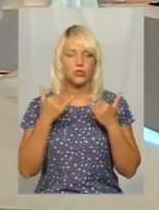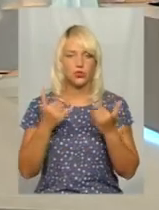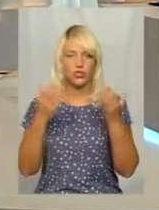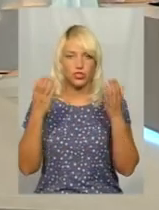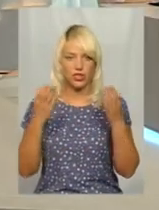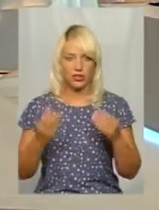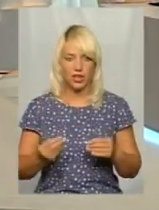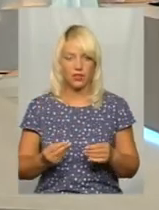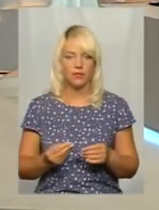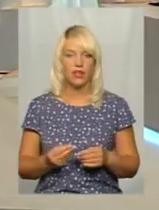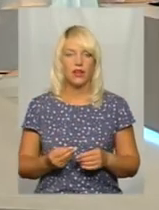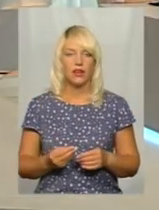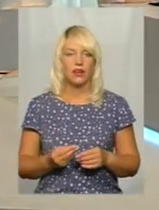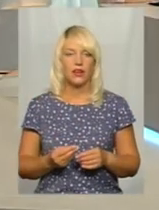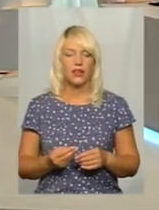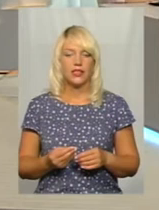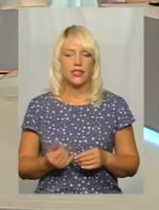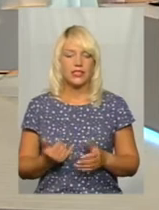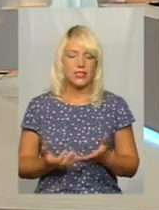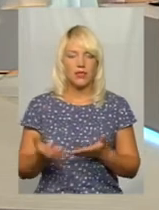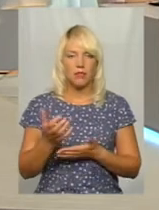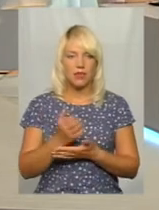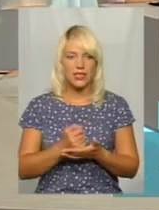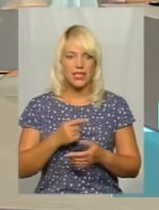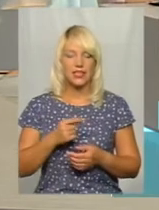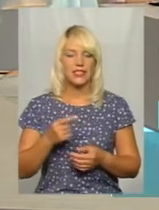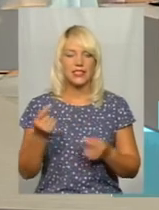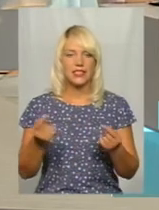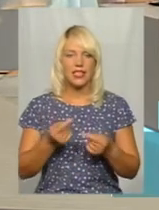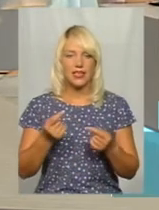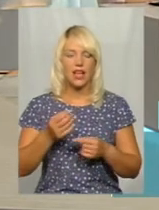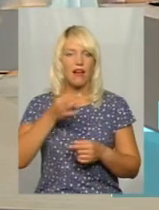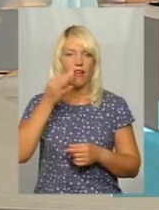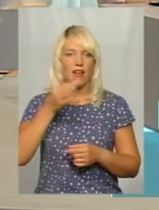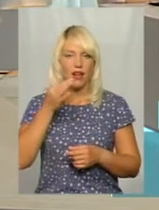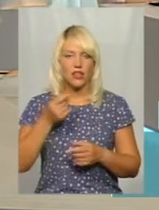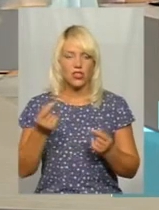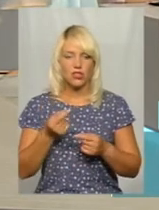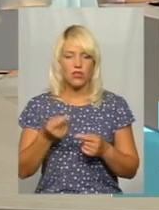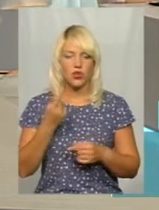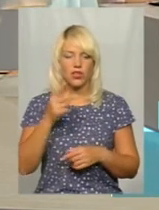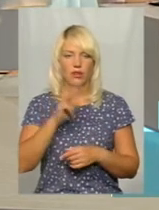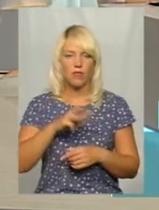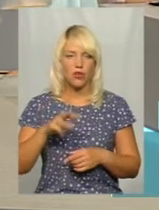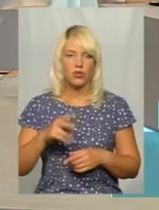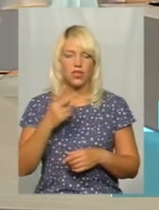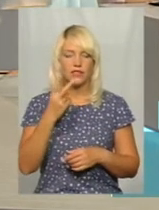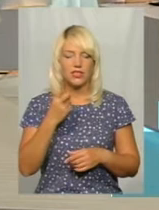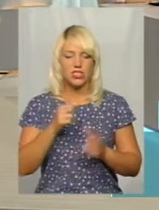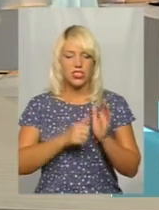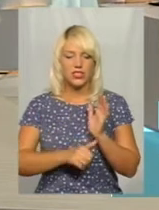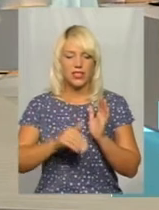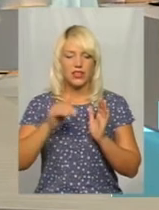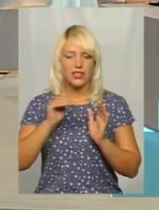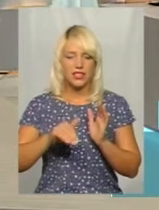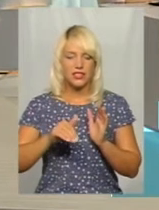валовий збір зерна, ранніх зернових, становить 1 мільйон 260 тисяч тонн. Це